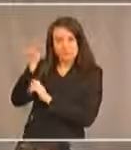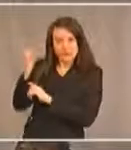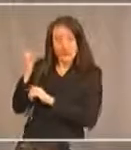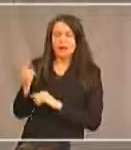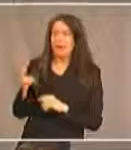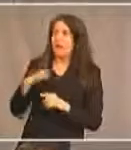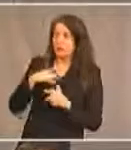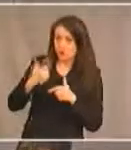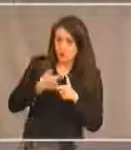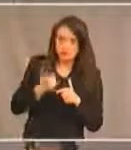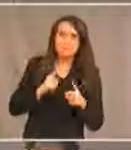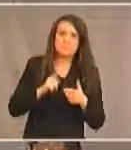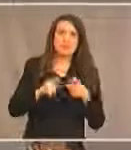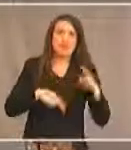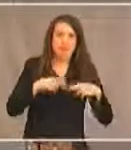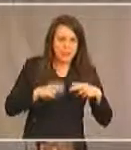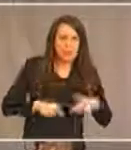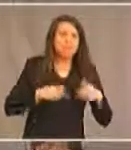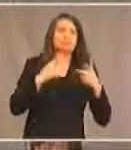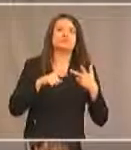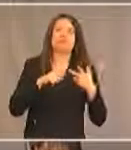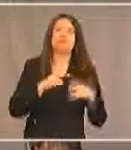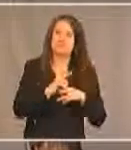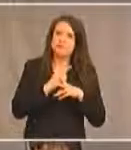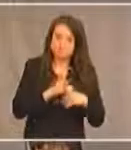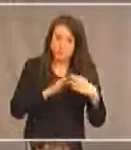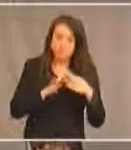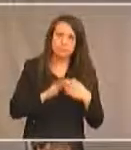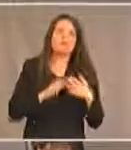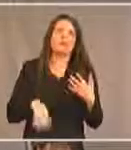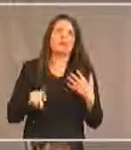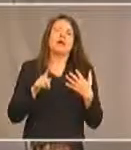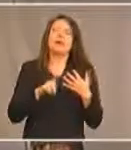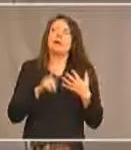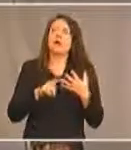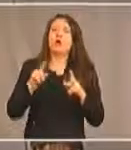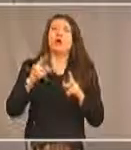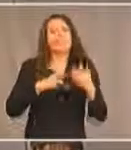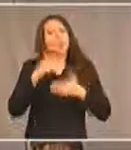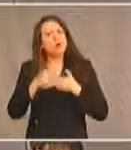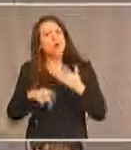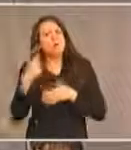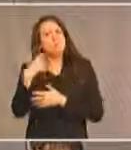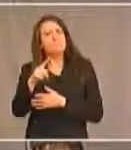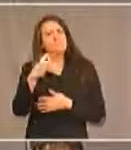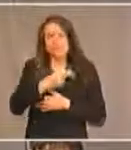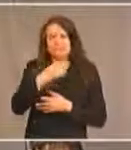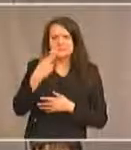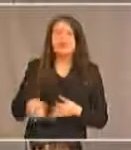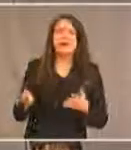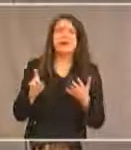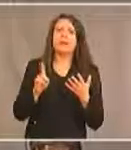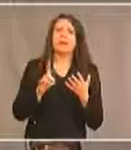le logement, l'infrastructure, les soins communautaires, les programmes pour les handicaps